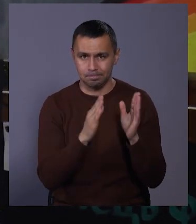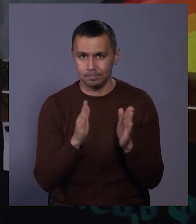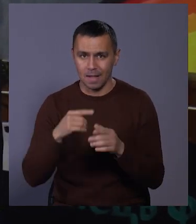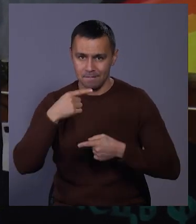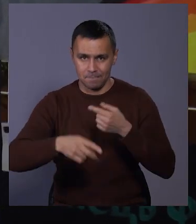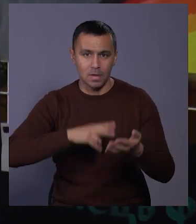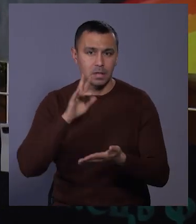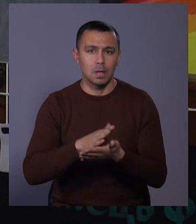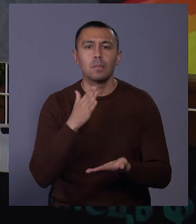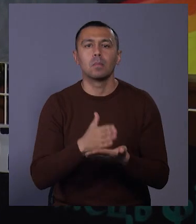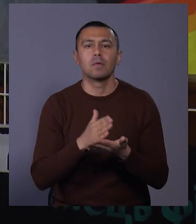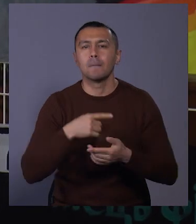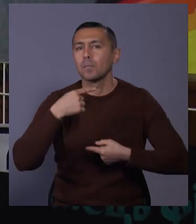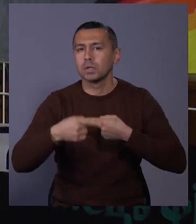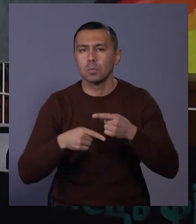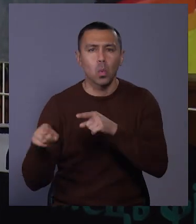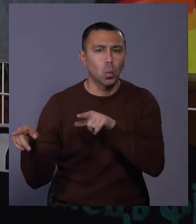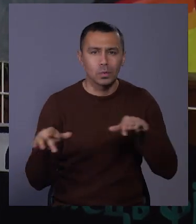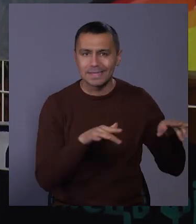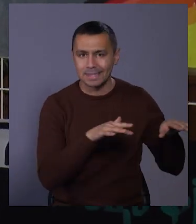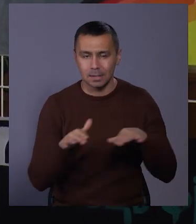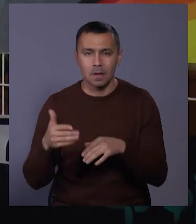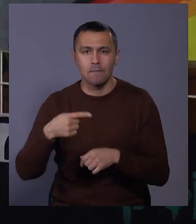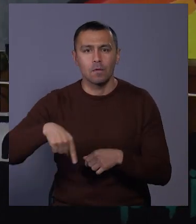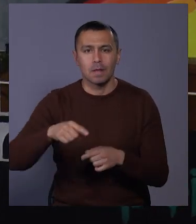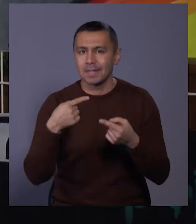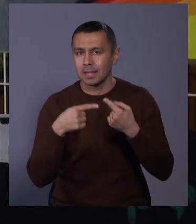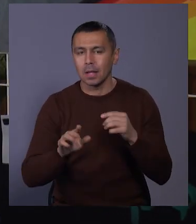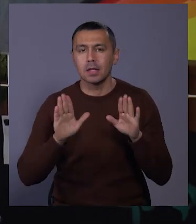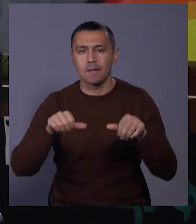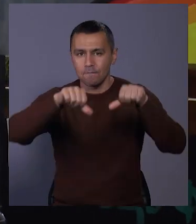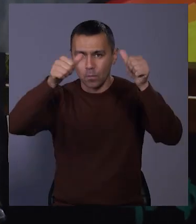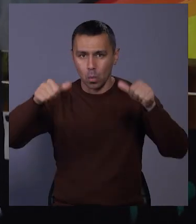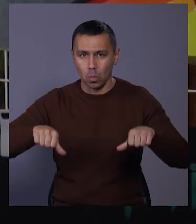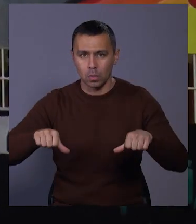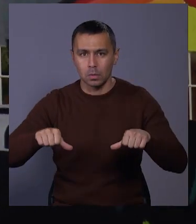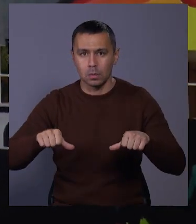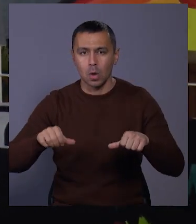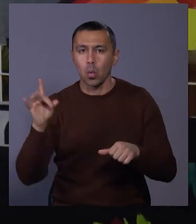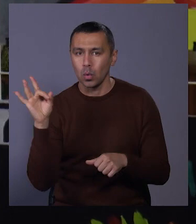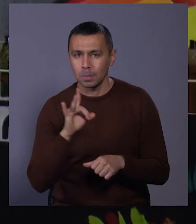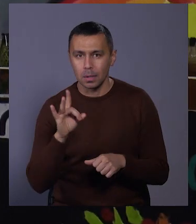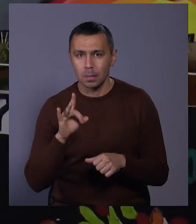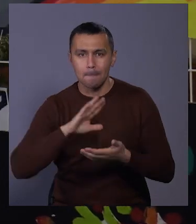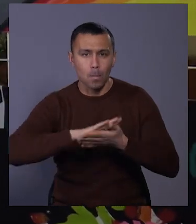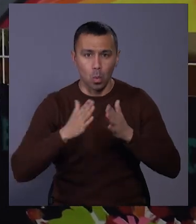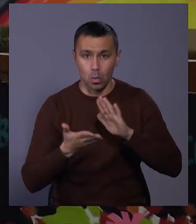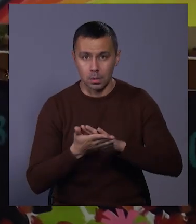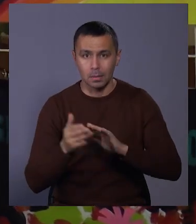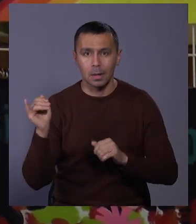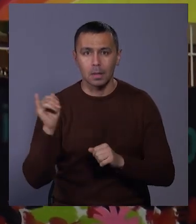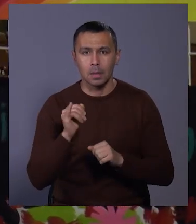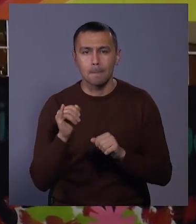вічні перебувають у постійному русі. Вони відрізняються лише формою, розміром, положенням і